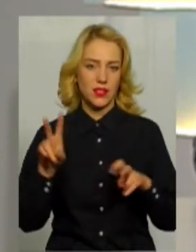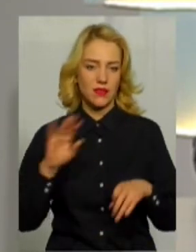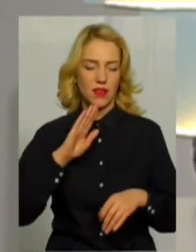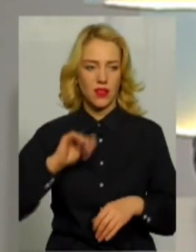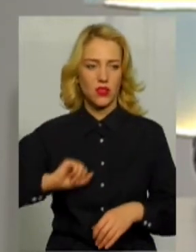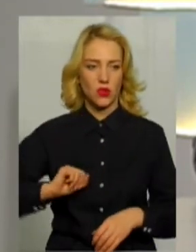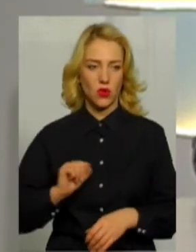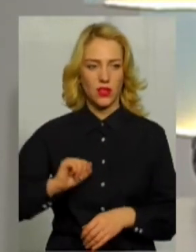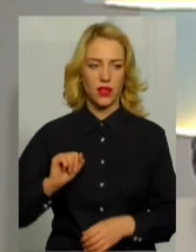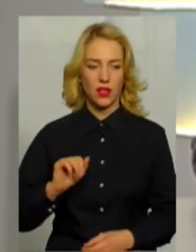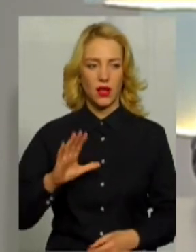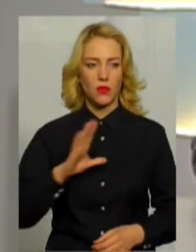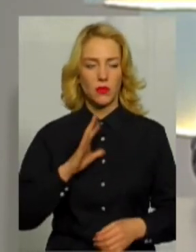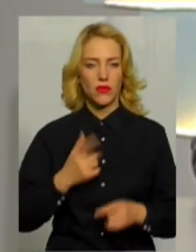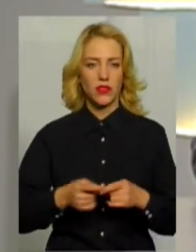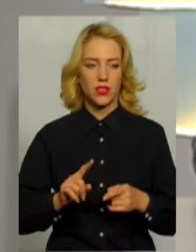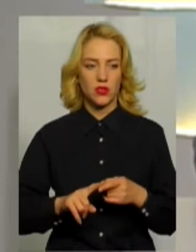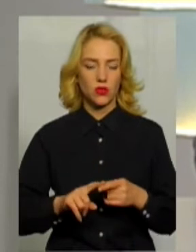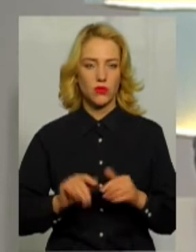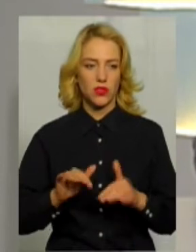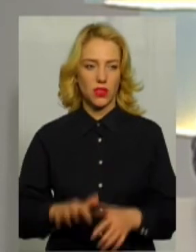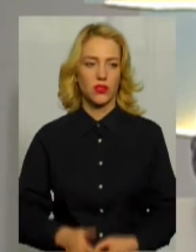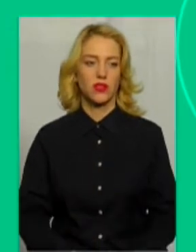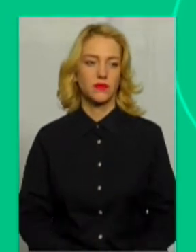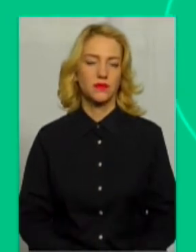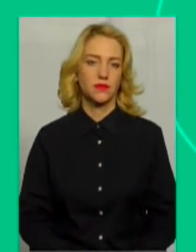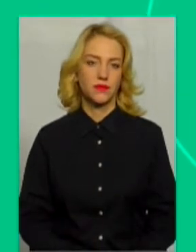побувала на цьому заході.